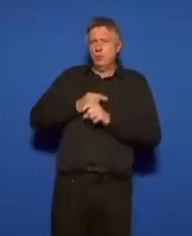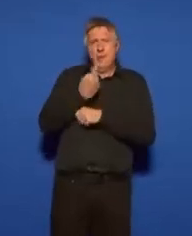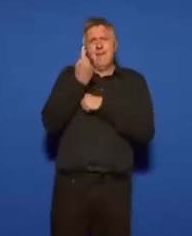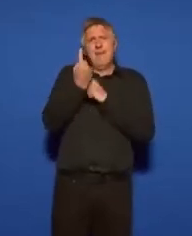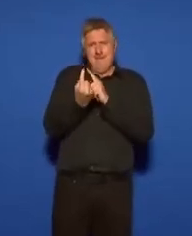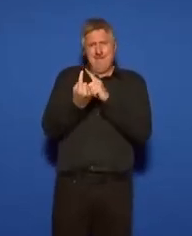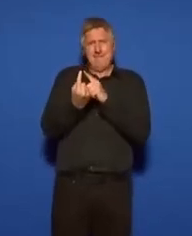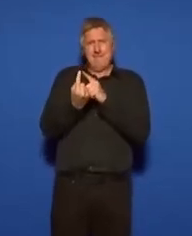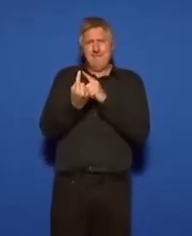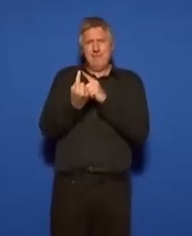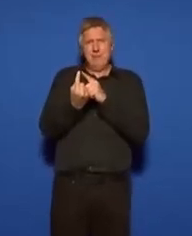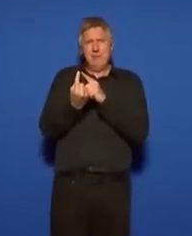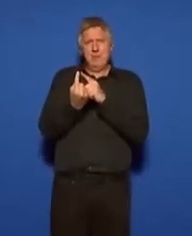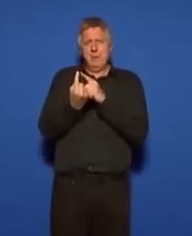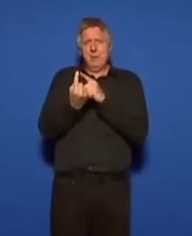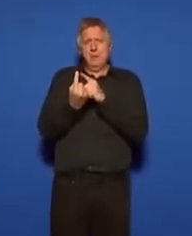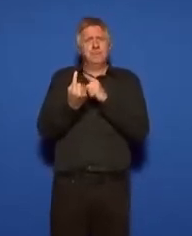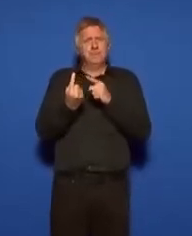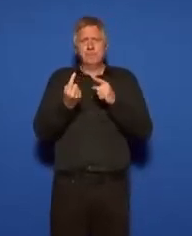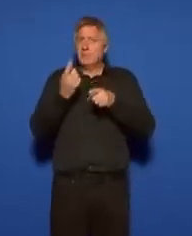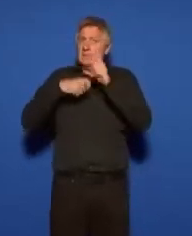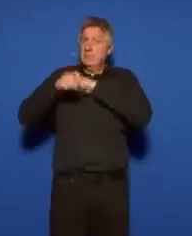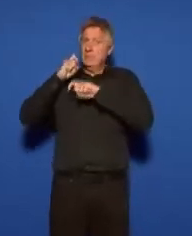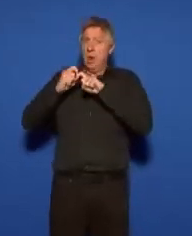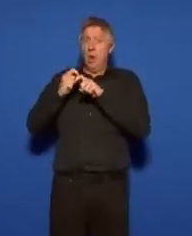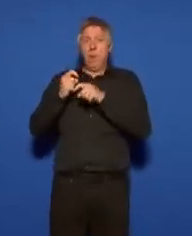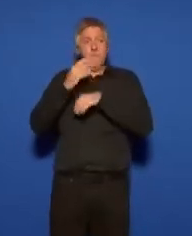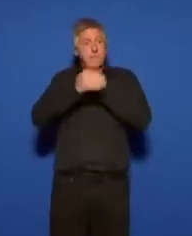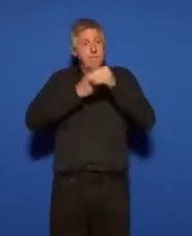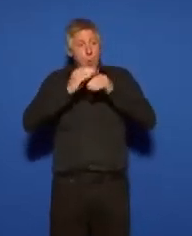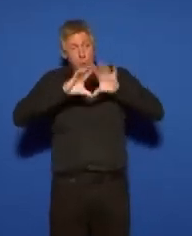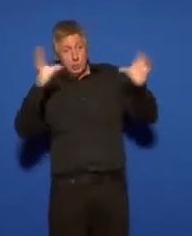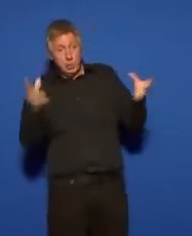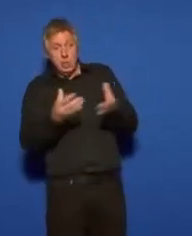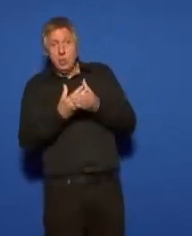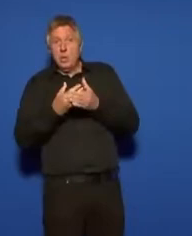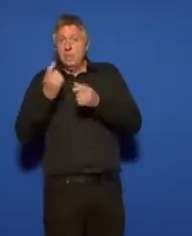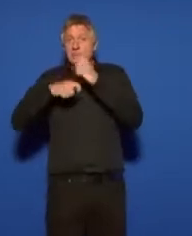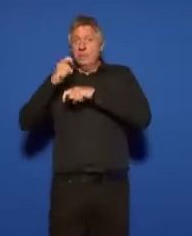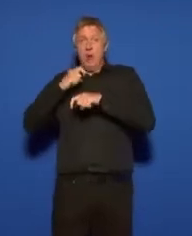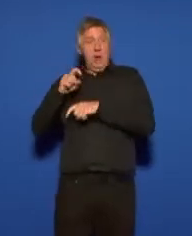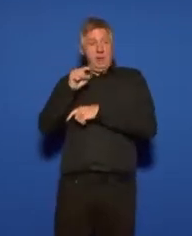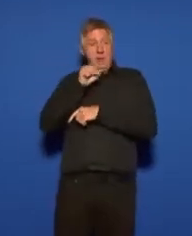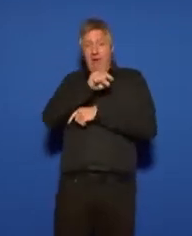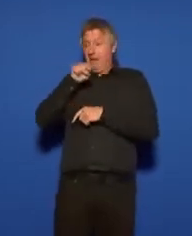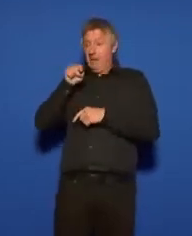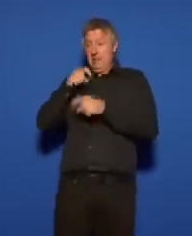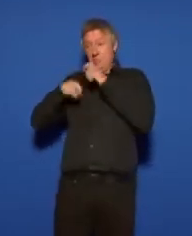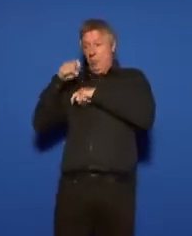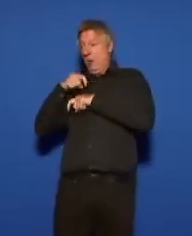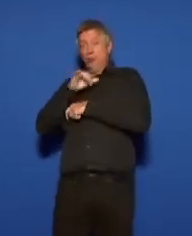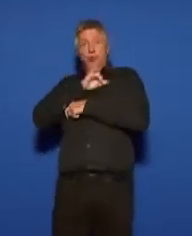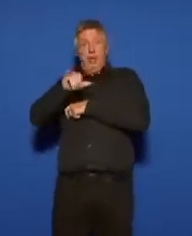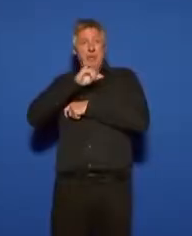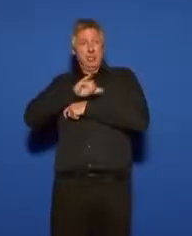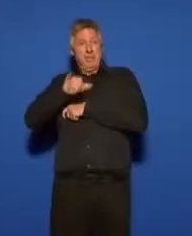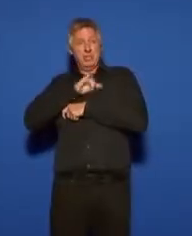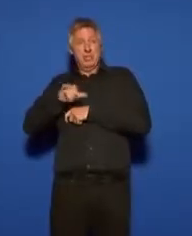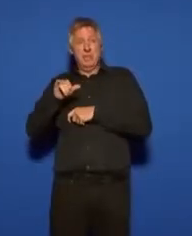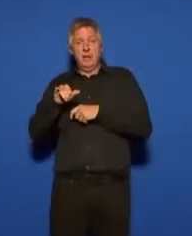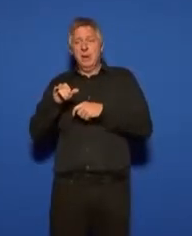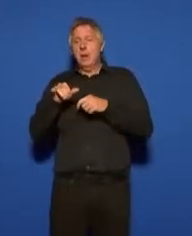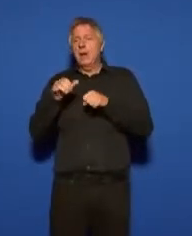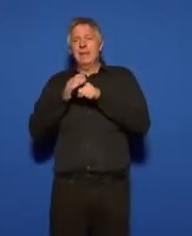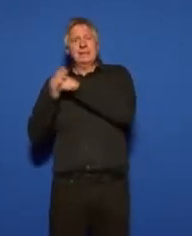'est que jamais dans l'histoire et jamais dans le monde, jamais dans l'histoire, et jamais dans le monde, les